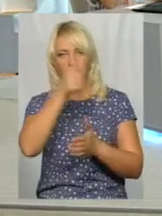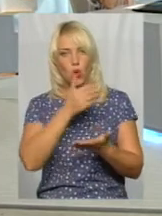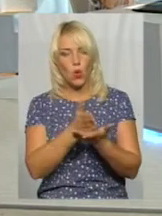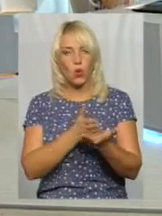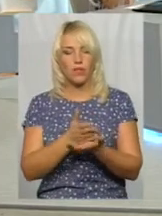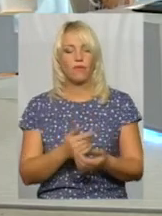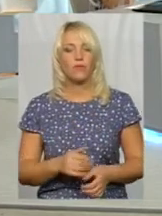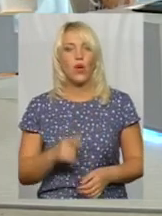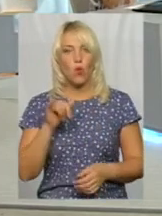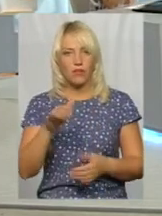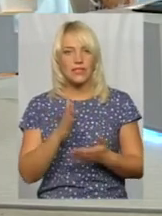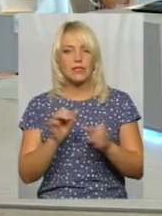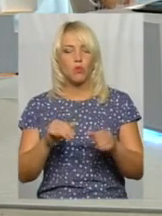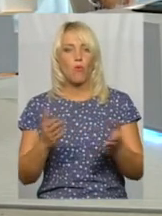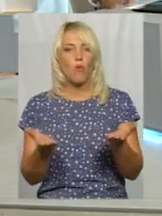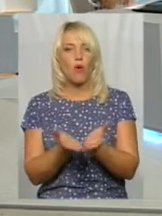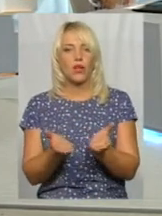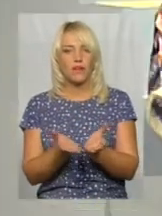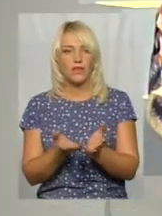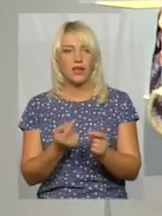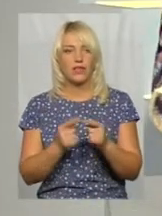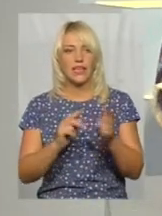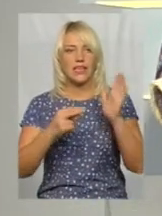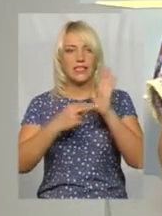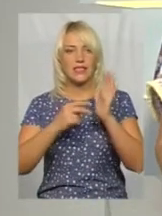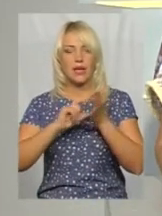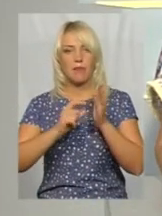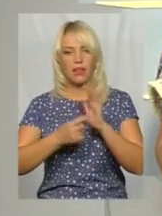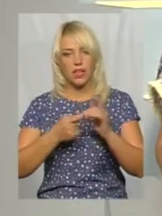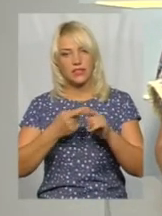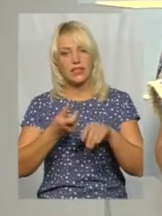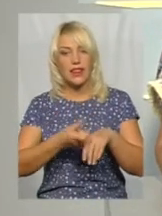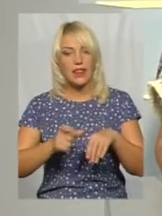з чим порівняти. Оця кількість класів, 7, це найбільша за цей період?